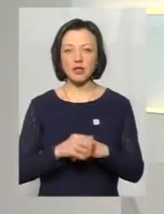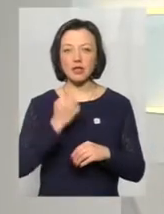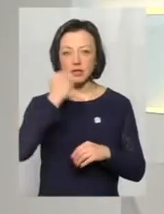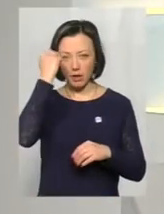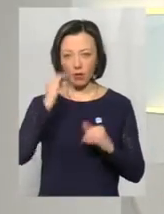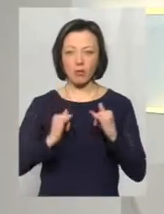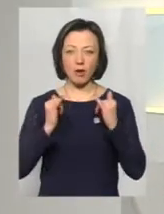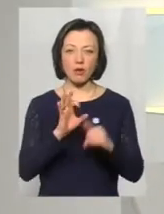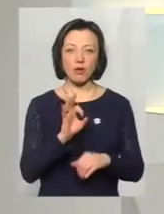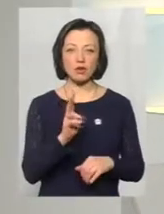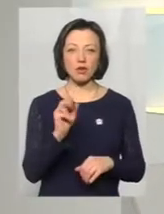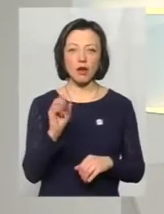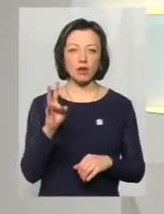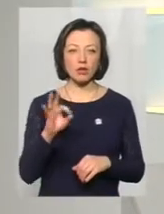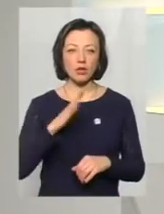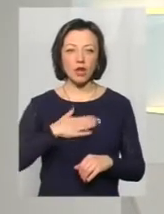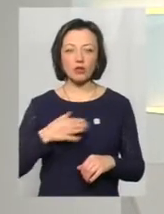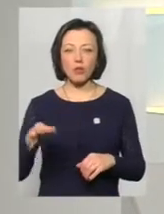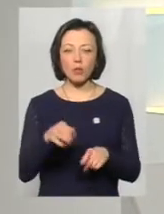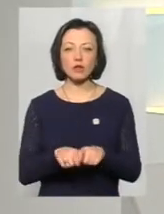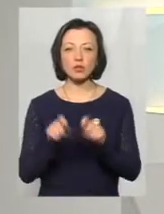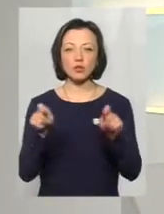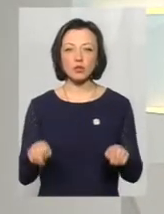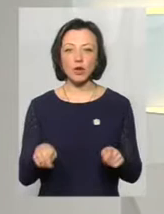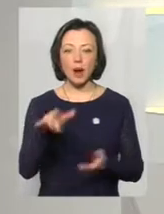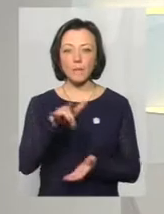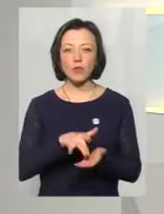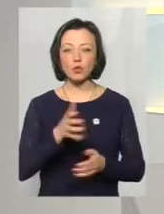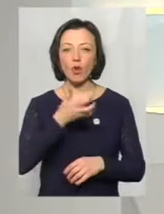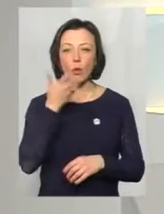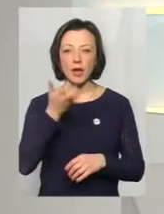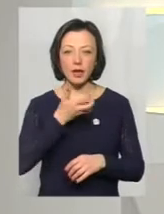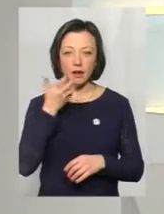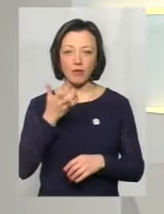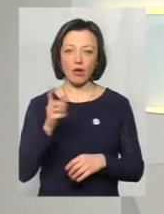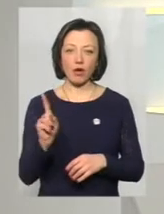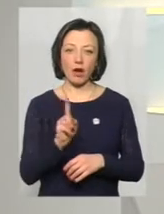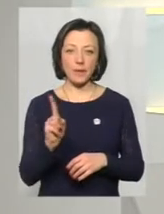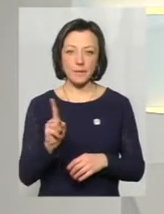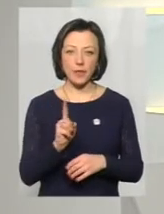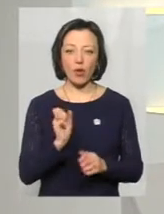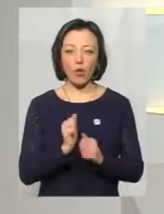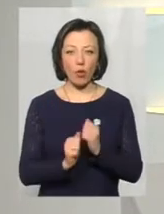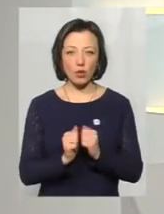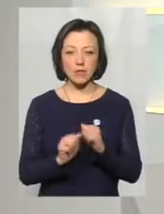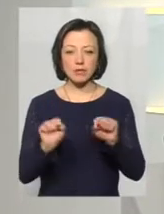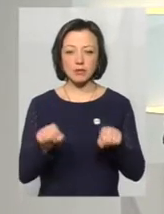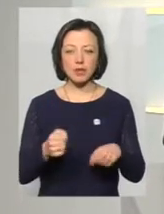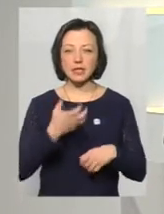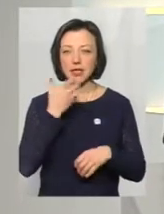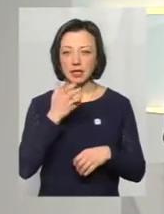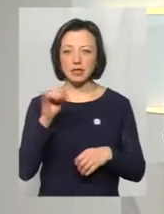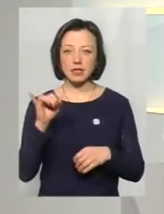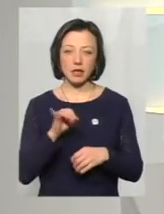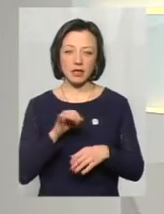Оксана. В нашій області розгорнули пункти обігріву, аби кожен зміг зігрітись